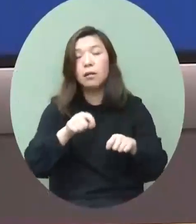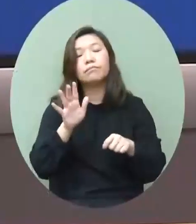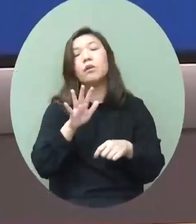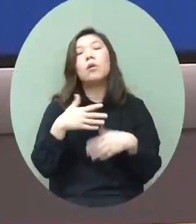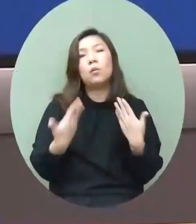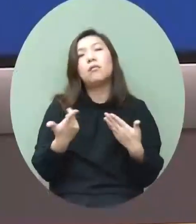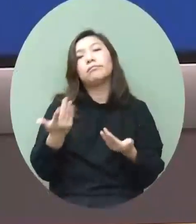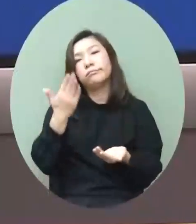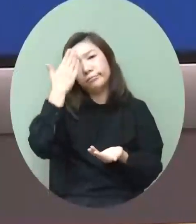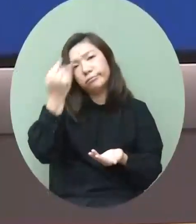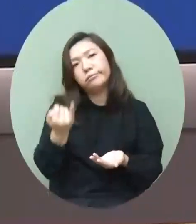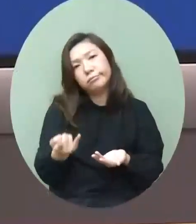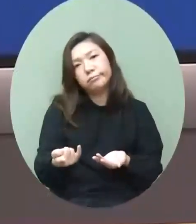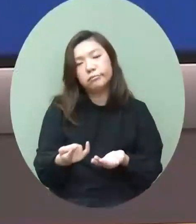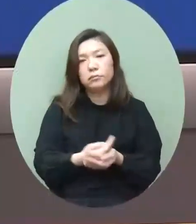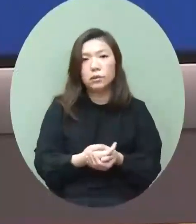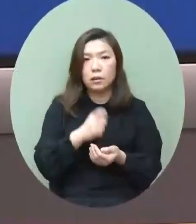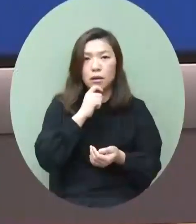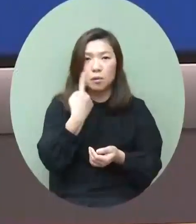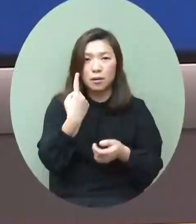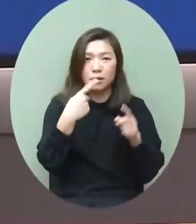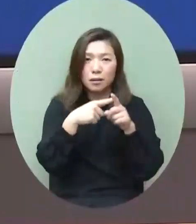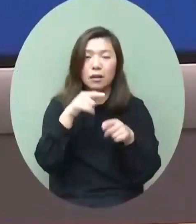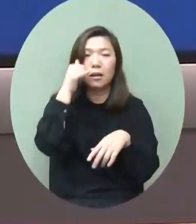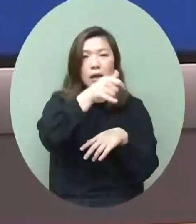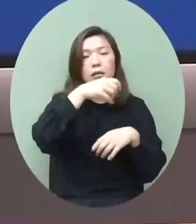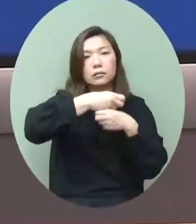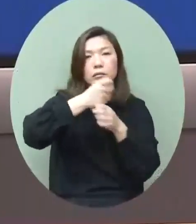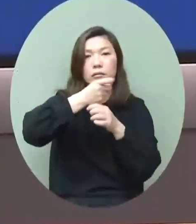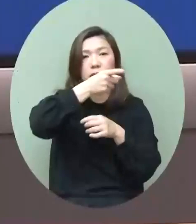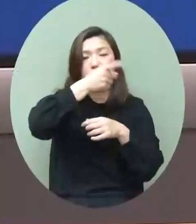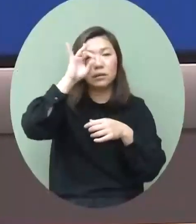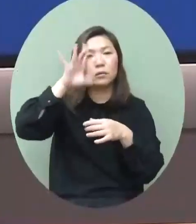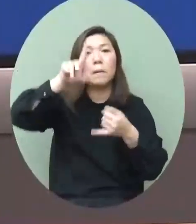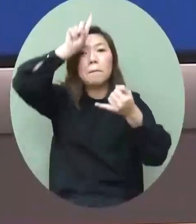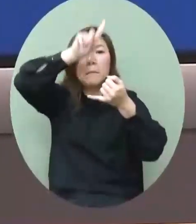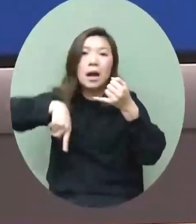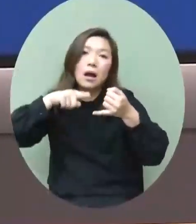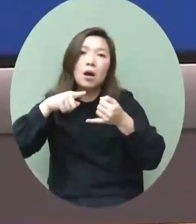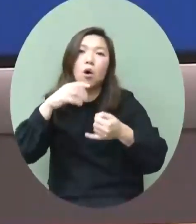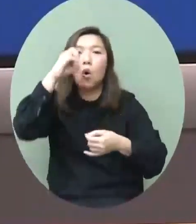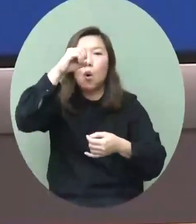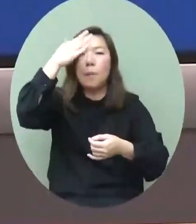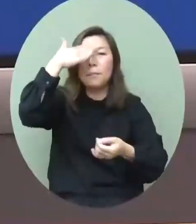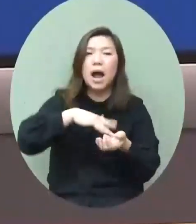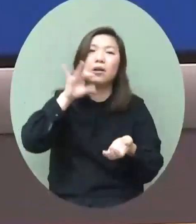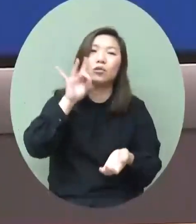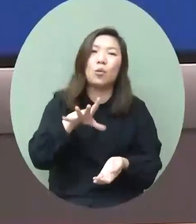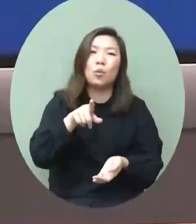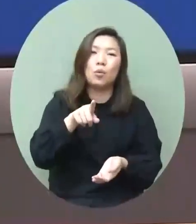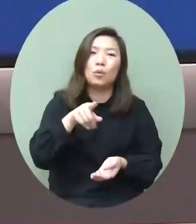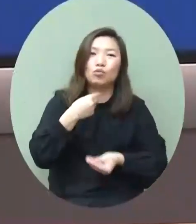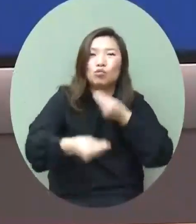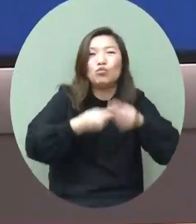些不幸就是一位人士已經去到他在檢疫酒店的尾段因為Omicron的病毒傳播是